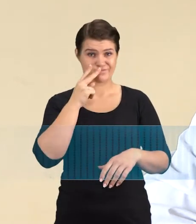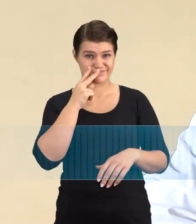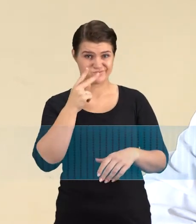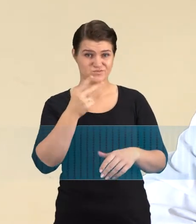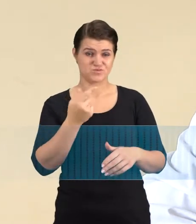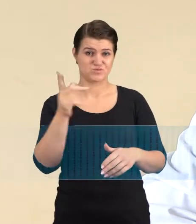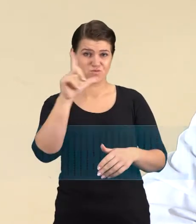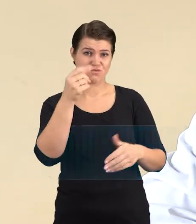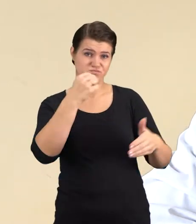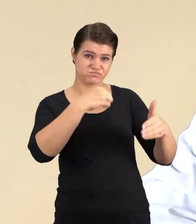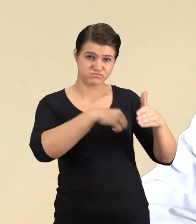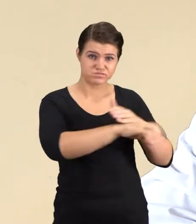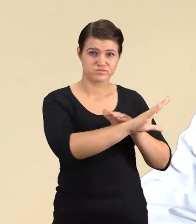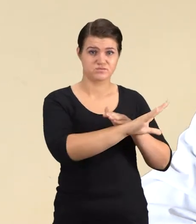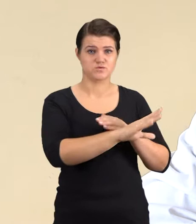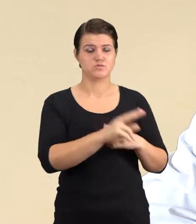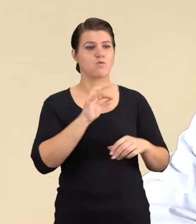Kas jūs vėsi į lauką?